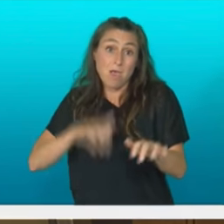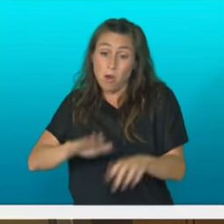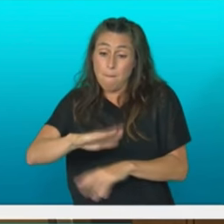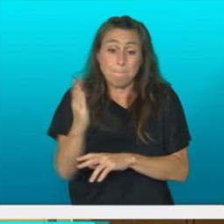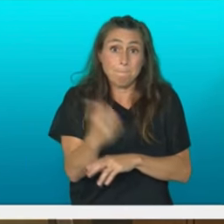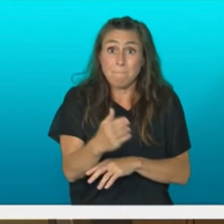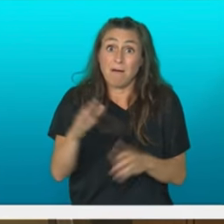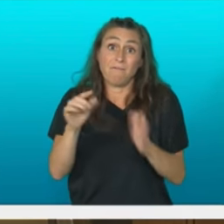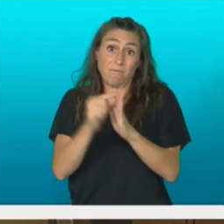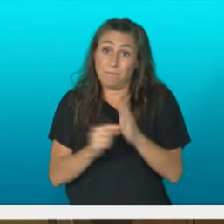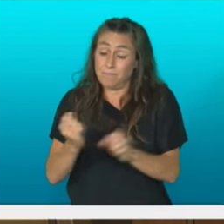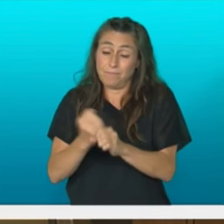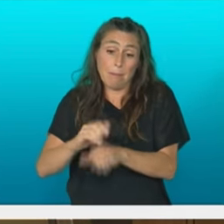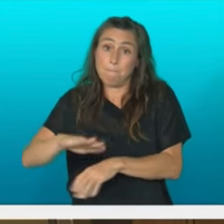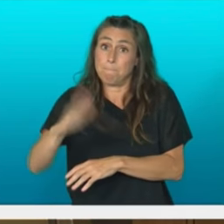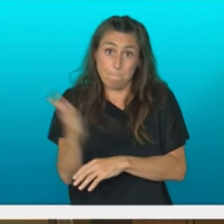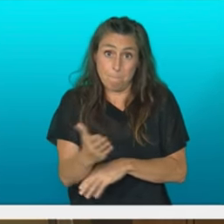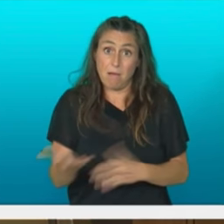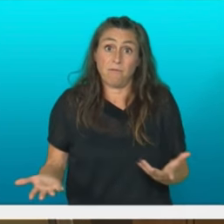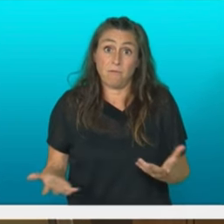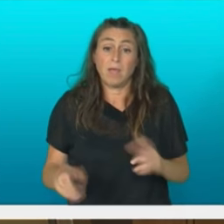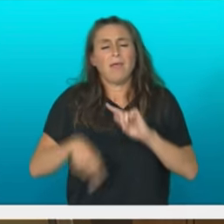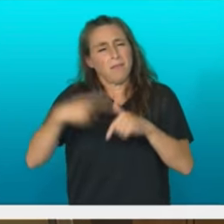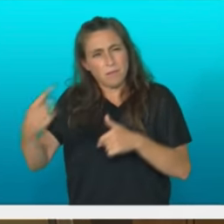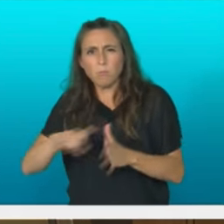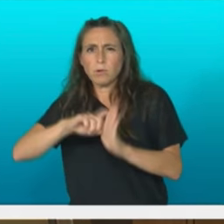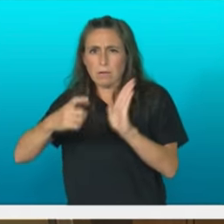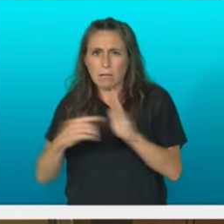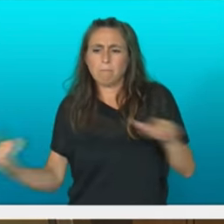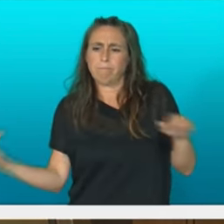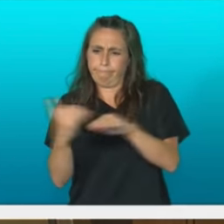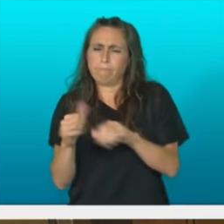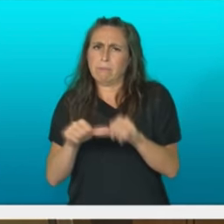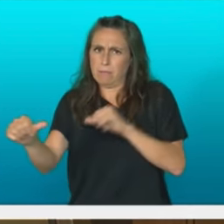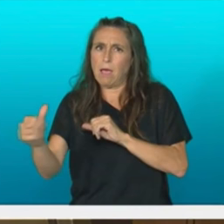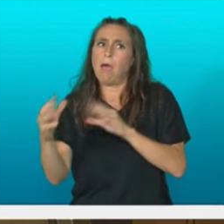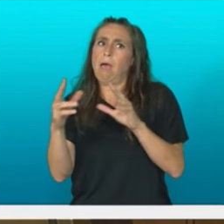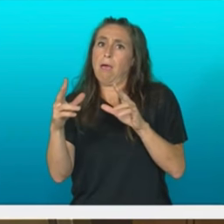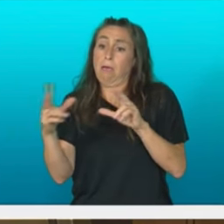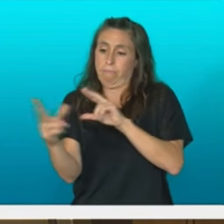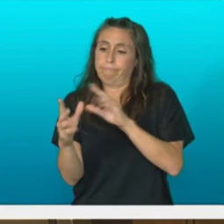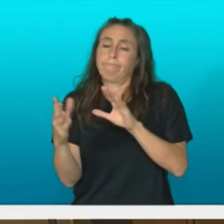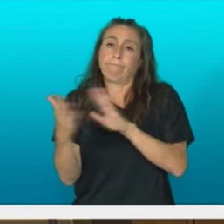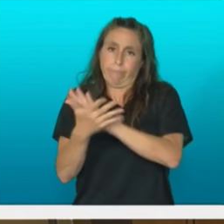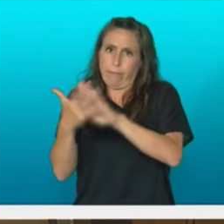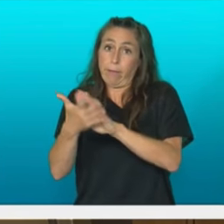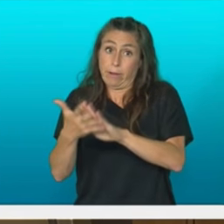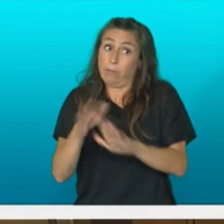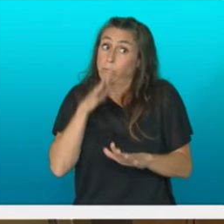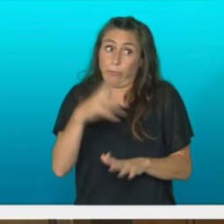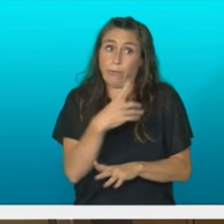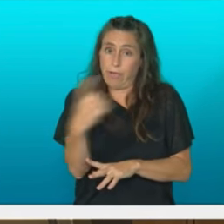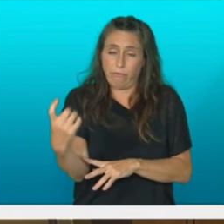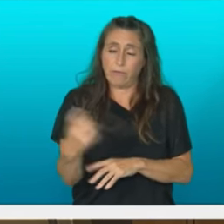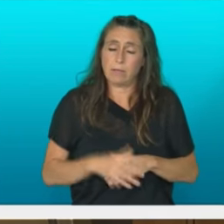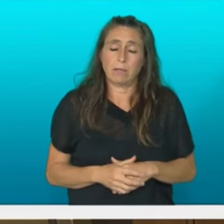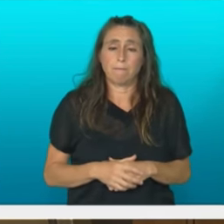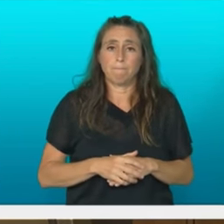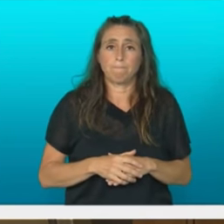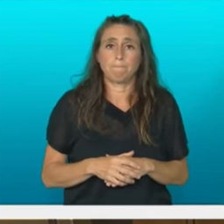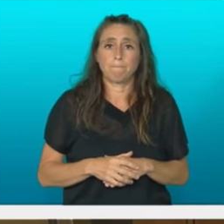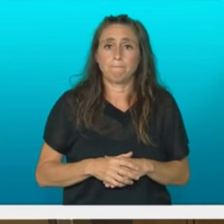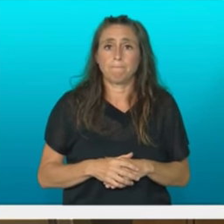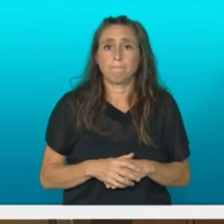honi buruzere itzegin godugu berdintasun legean ez zinbestekoa izango da honi buruzere itzegitea berdintasun lege horretan